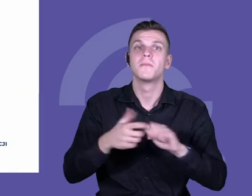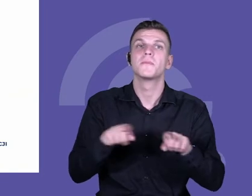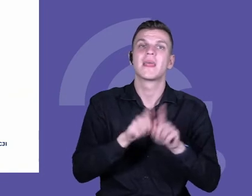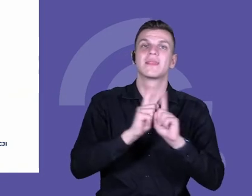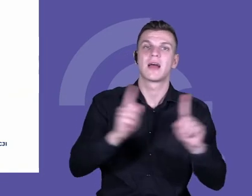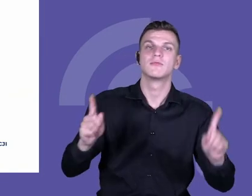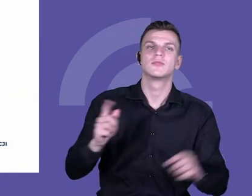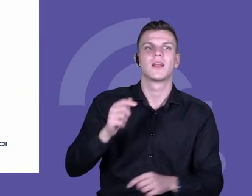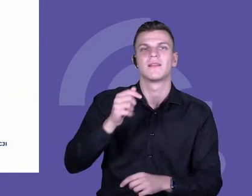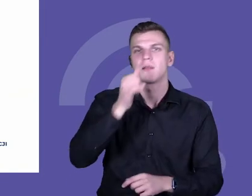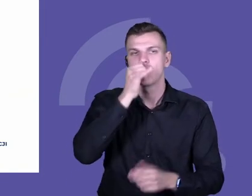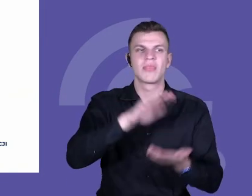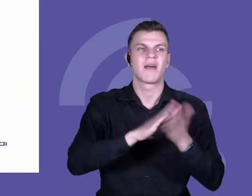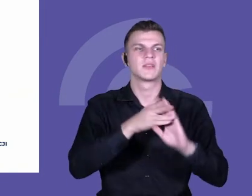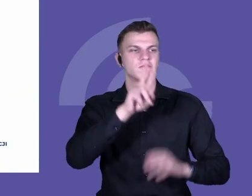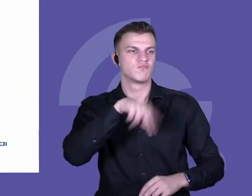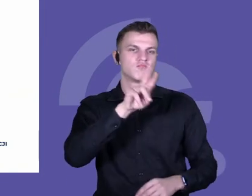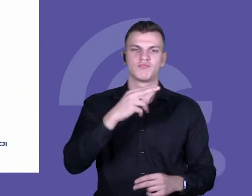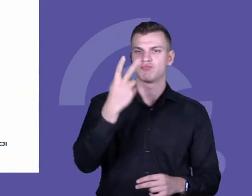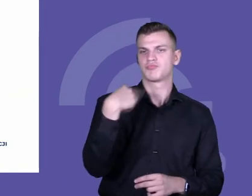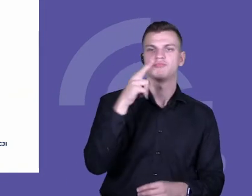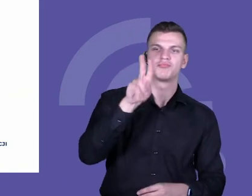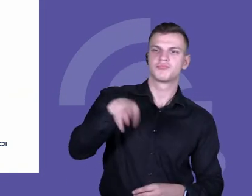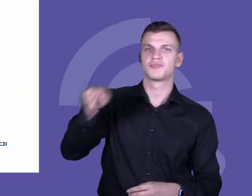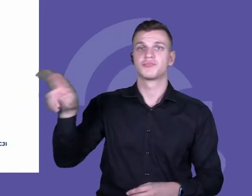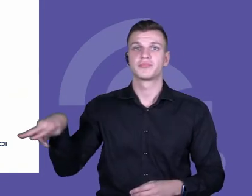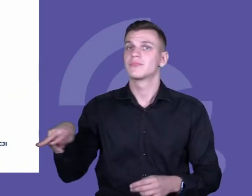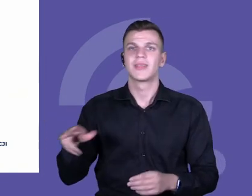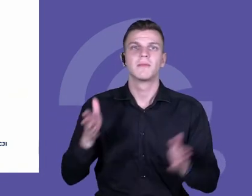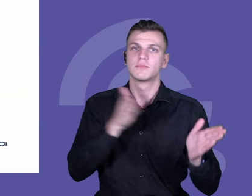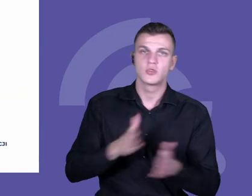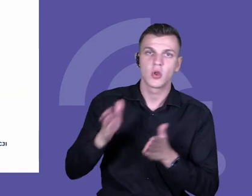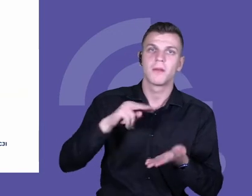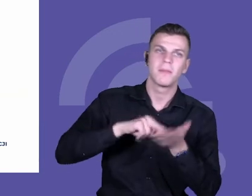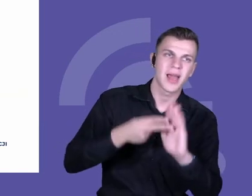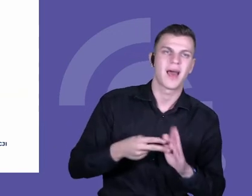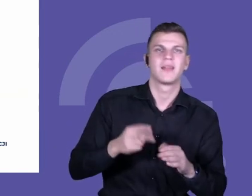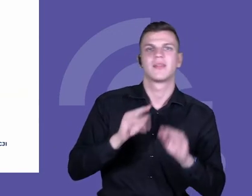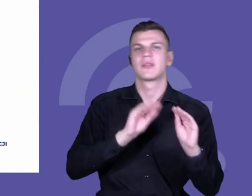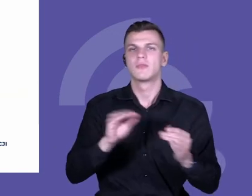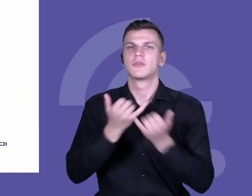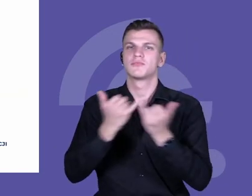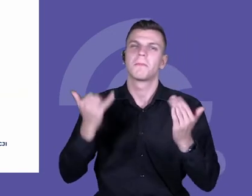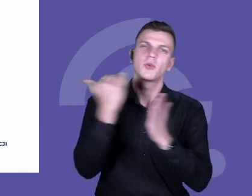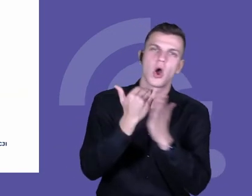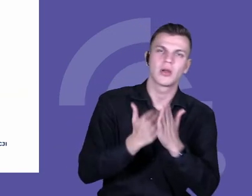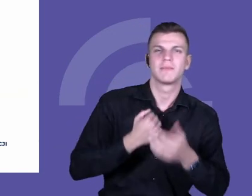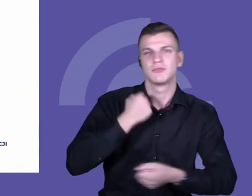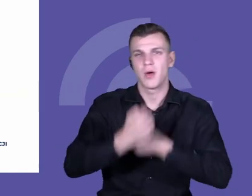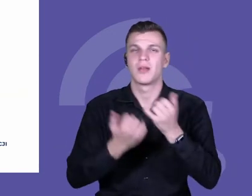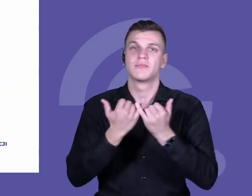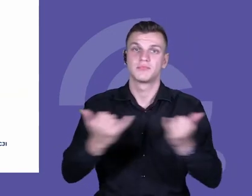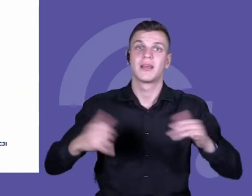współpracują, jeżeli chodzi o przygotowanie programów, planów i jeszcze innych konkretnych działań.